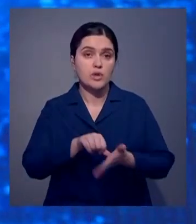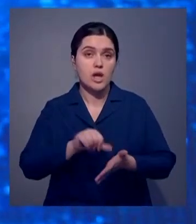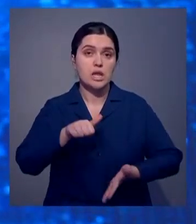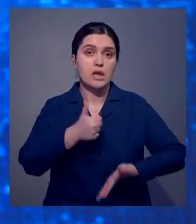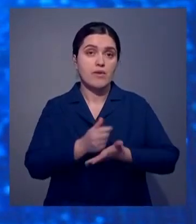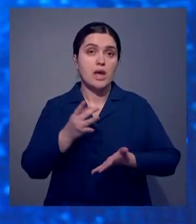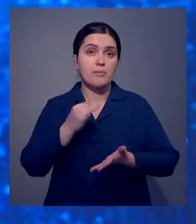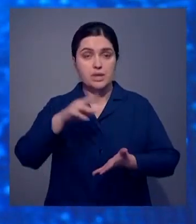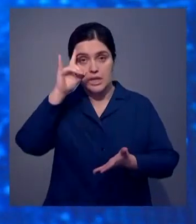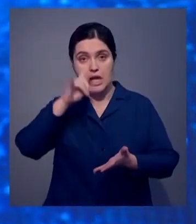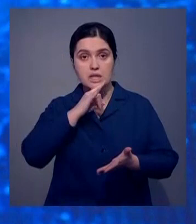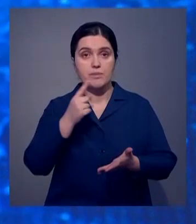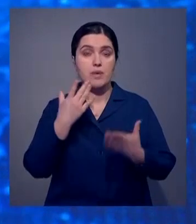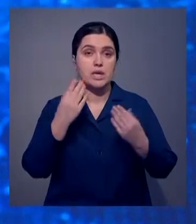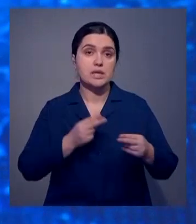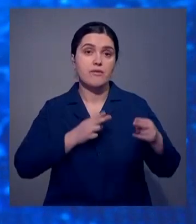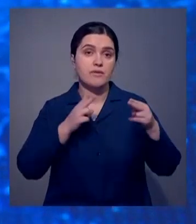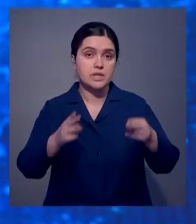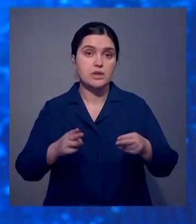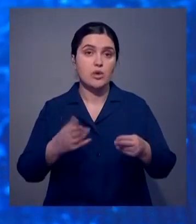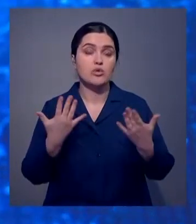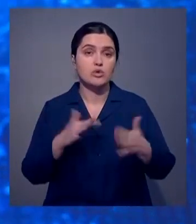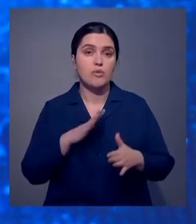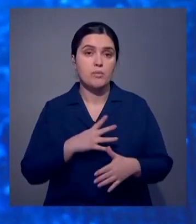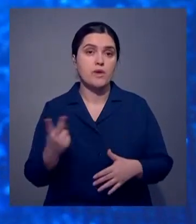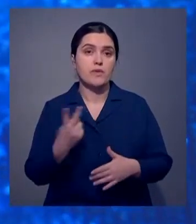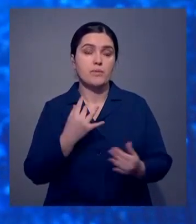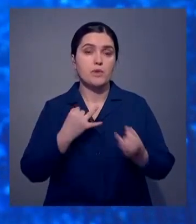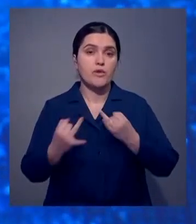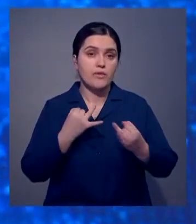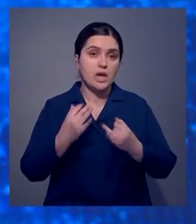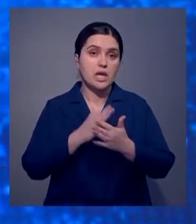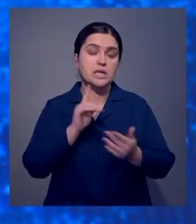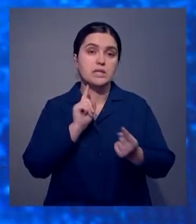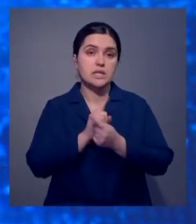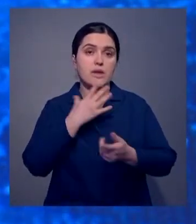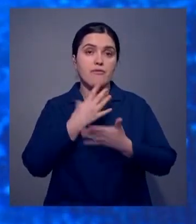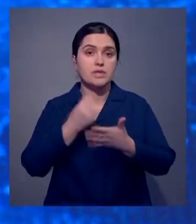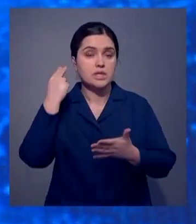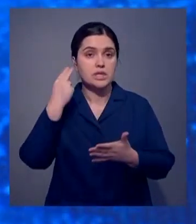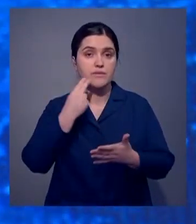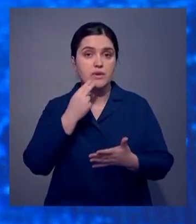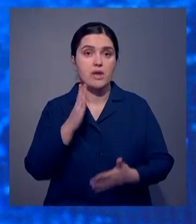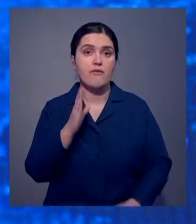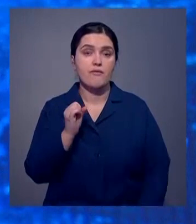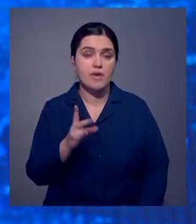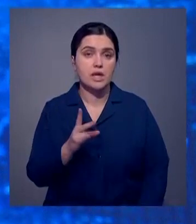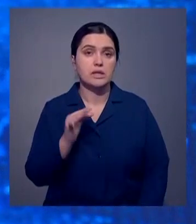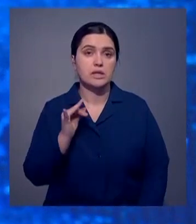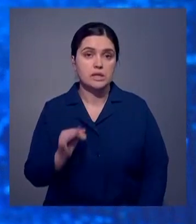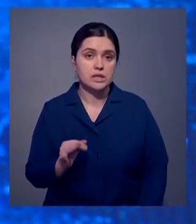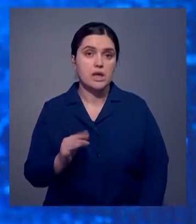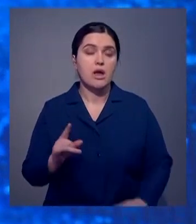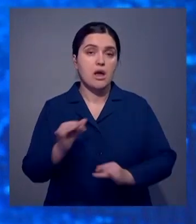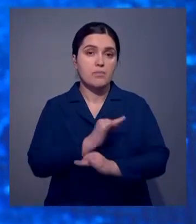Казахстана. В первый день визита Мухтар Тлеоберды уже провел ряд двусторонних переговоров. В частности, встретился со своим китайским коллегой